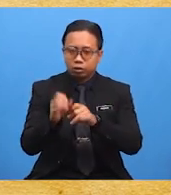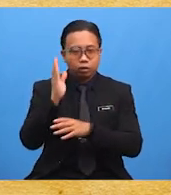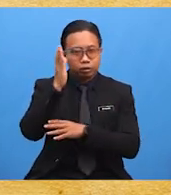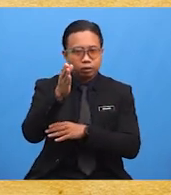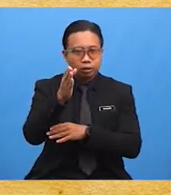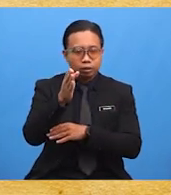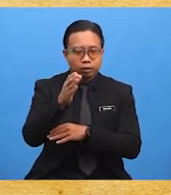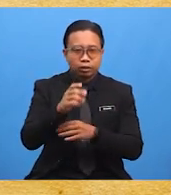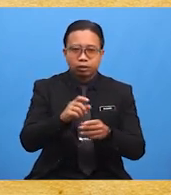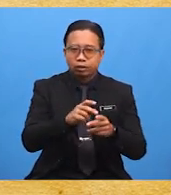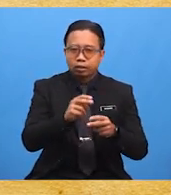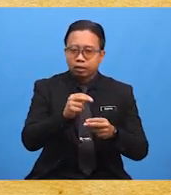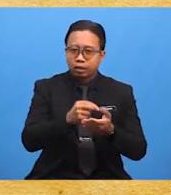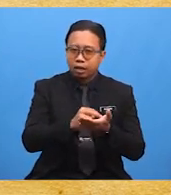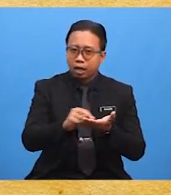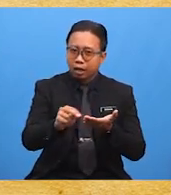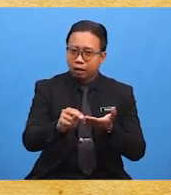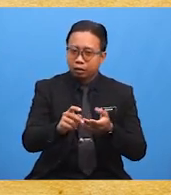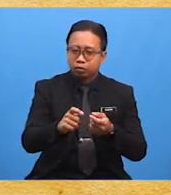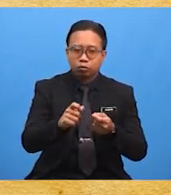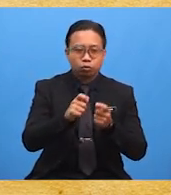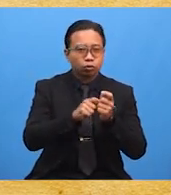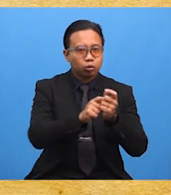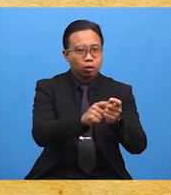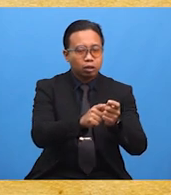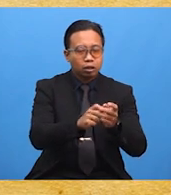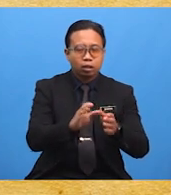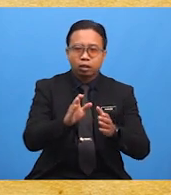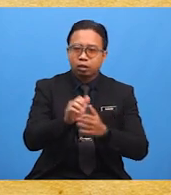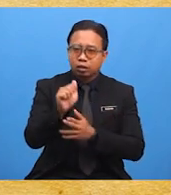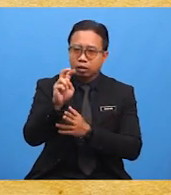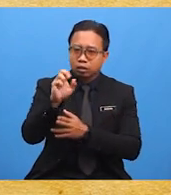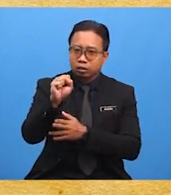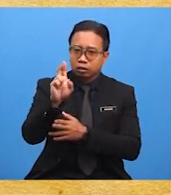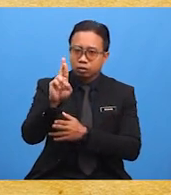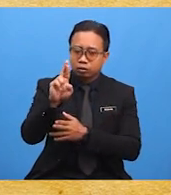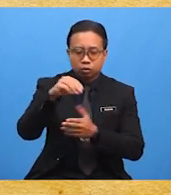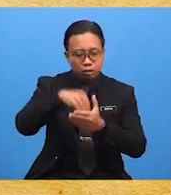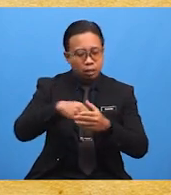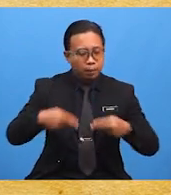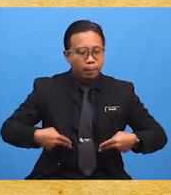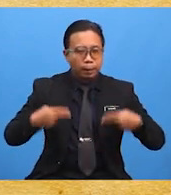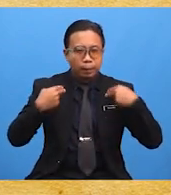akan mengamalkan nilai toleransi dan sikap bermuafakat dalam kehidupan. Dengan itu,